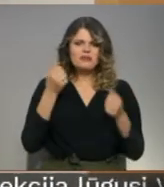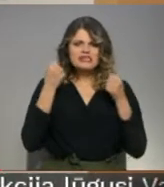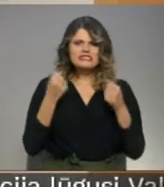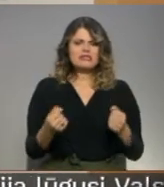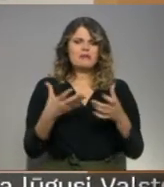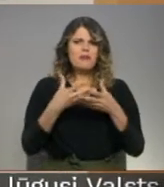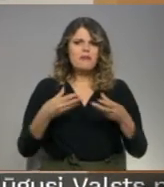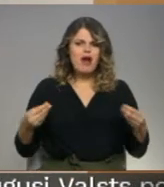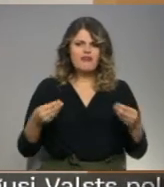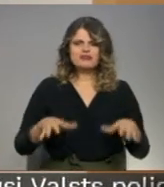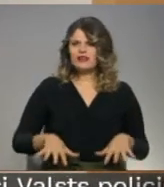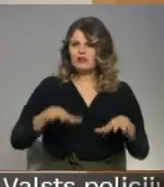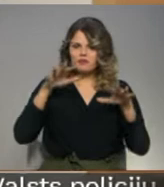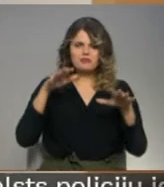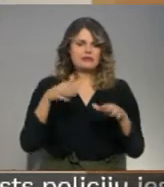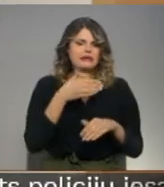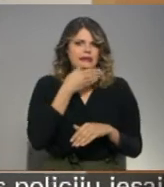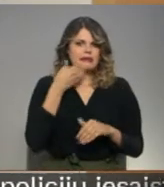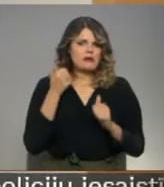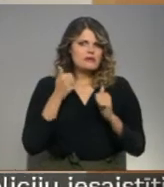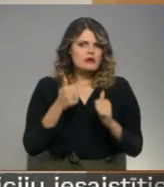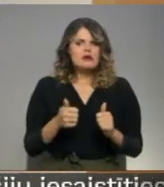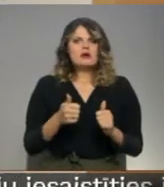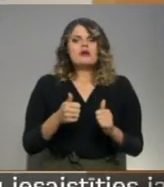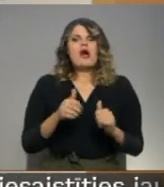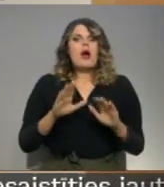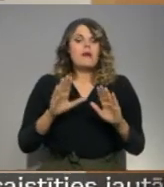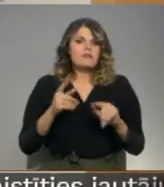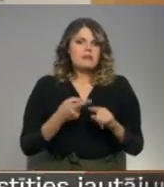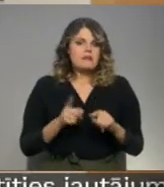tādi plūdi vai lielāki pali.